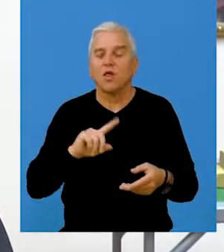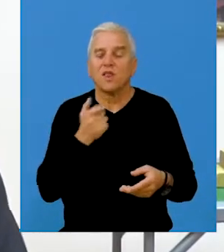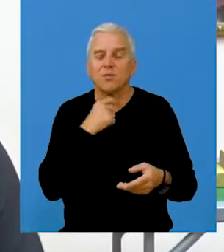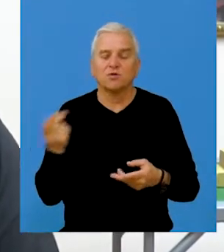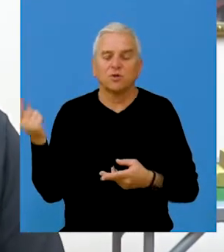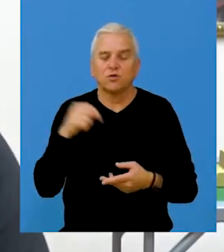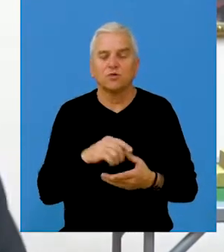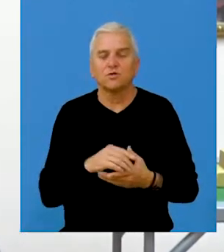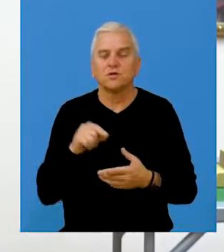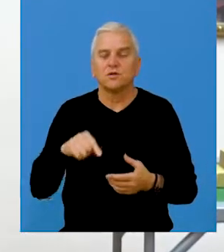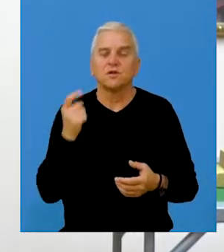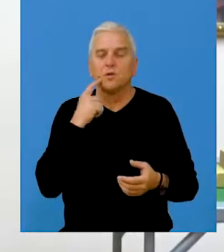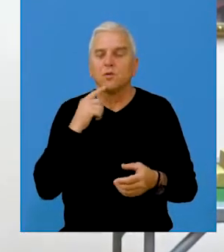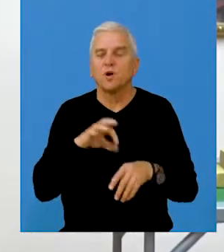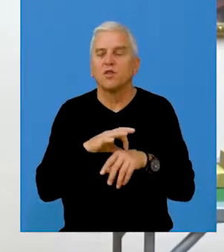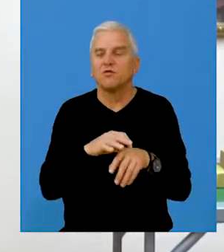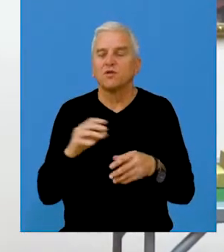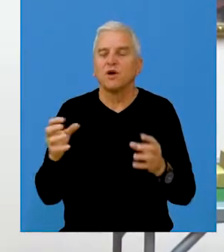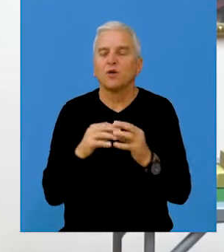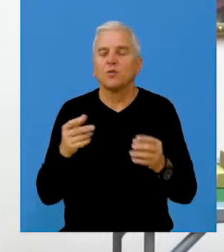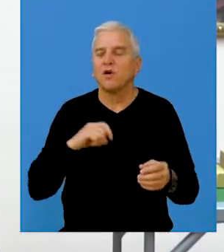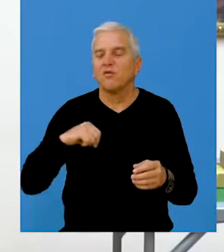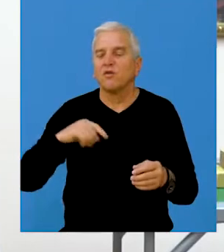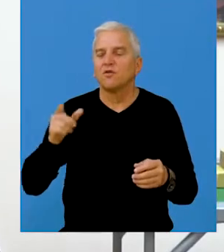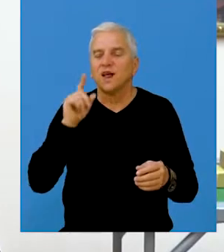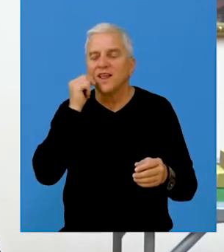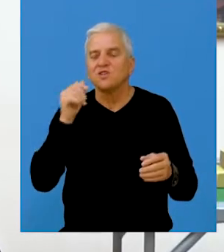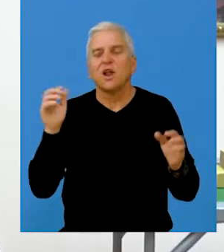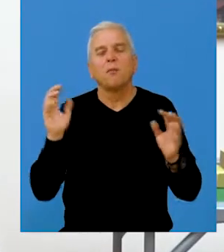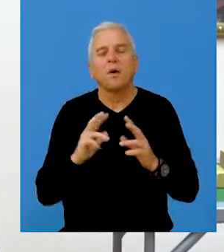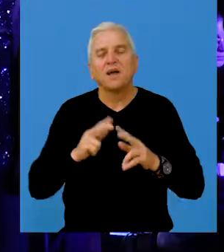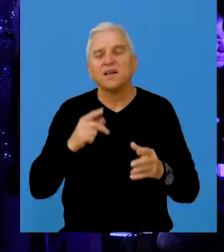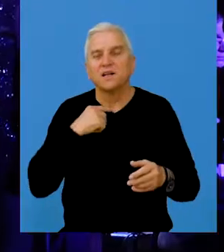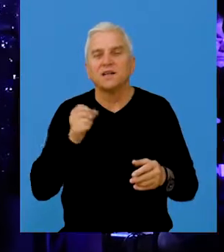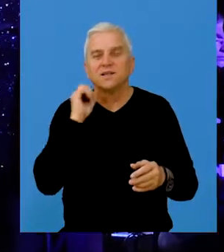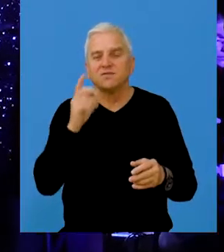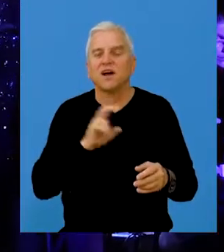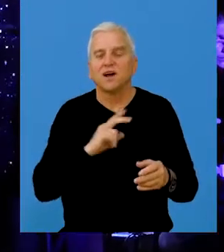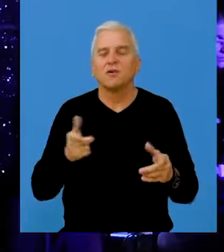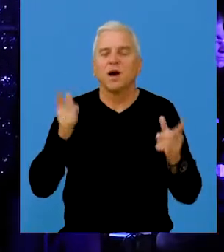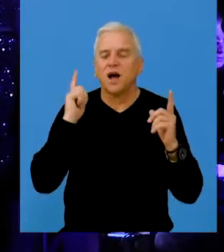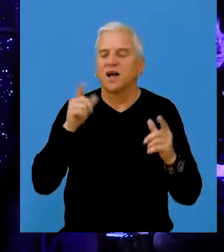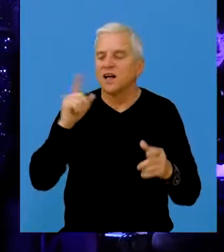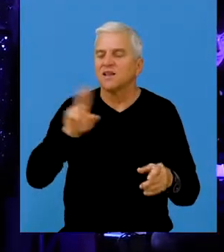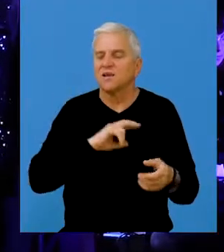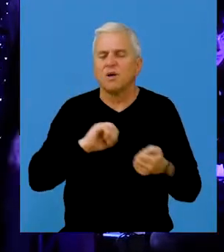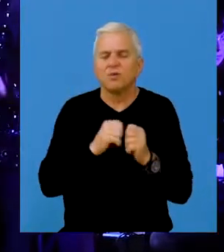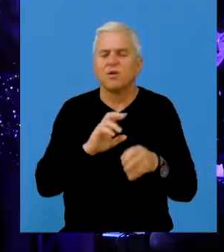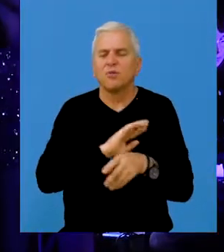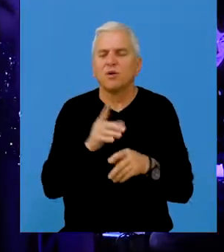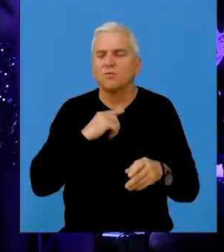koji nisu mogli dođe, onda smo probali da dovedemo grupi iz Bojvodina, nacionalnih manjina i mada u svakom gradu ima problema sa